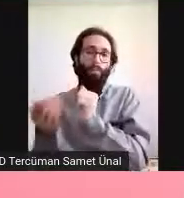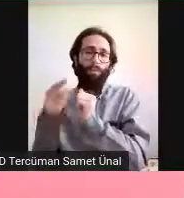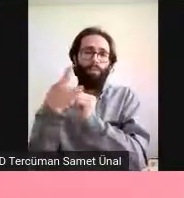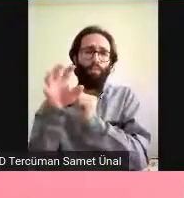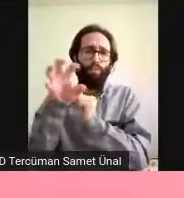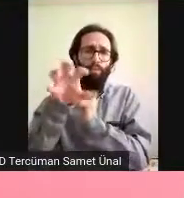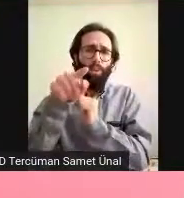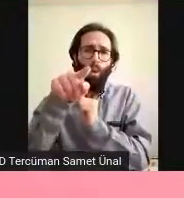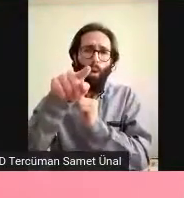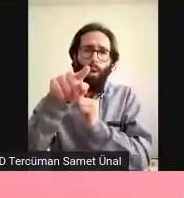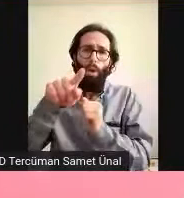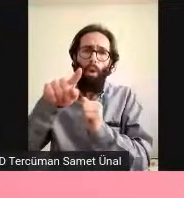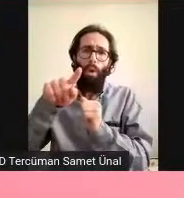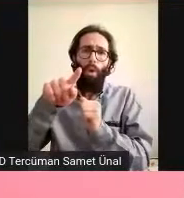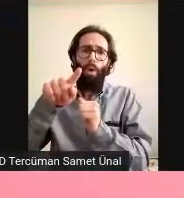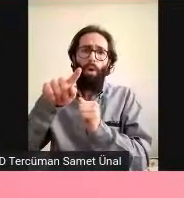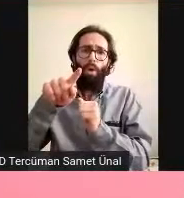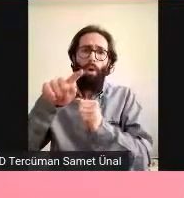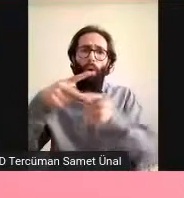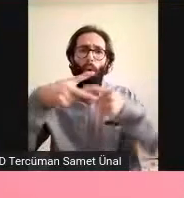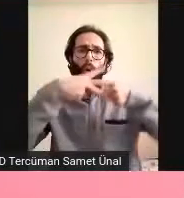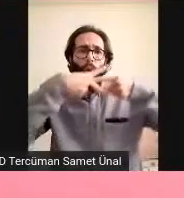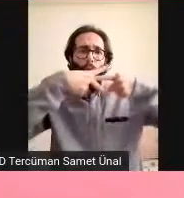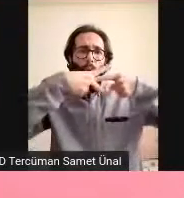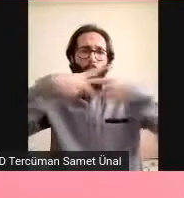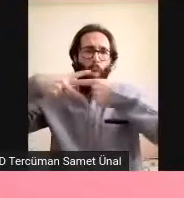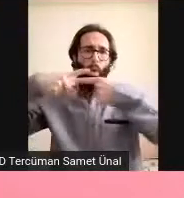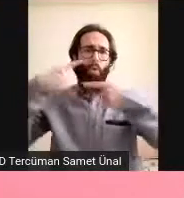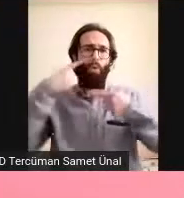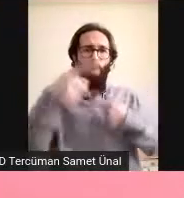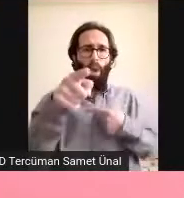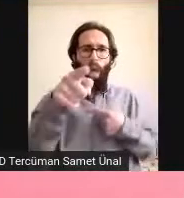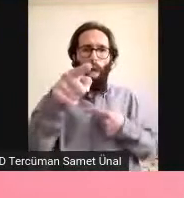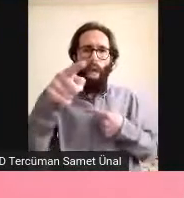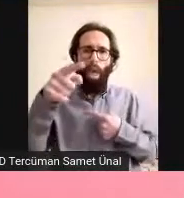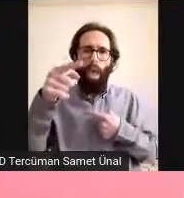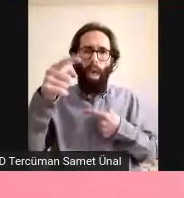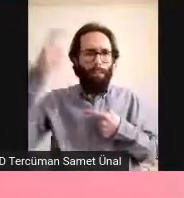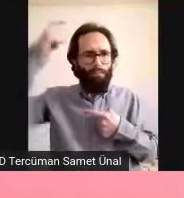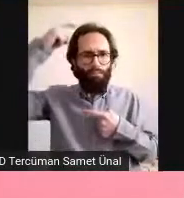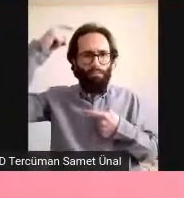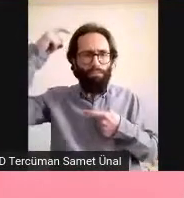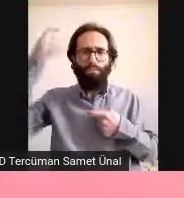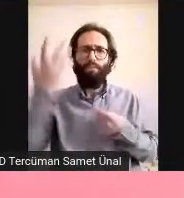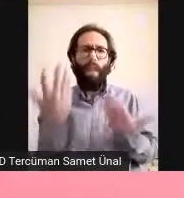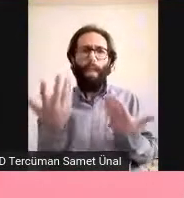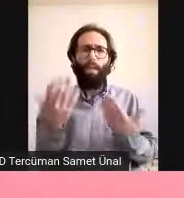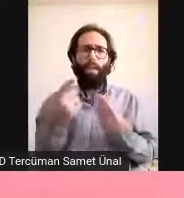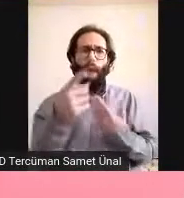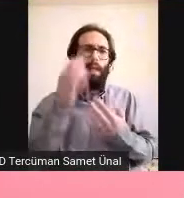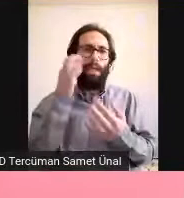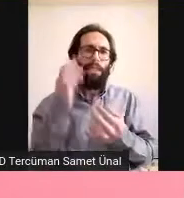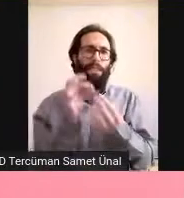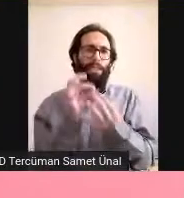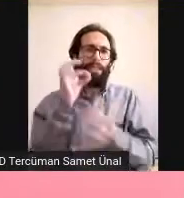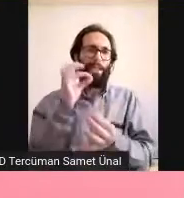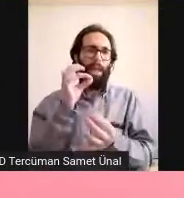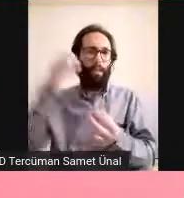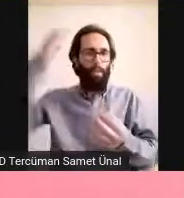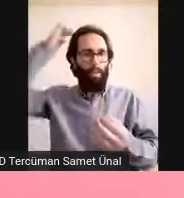gösterdiğim minik minik fare beyni gibi olan şeyler aslında insan beyni. Bir hastadan